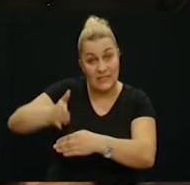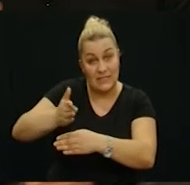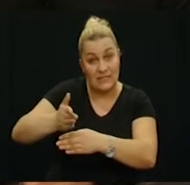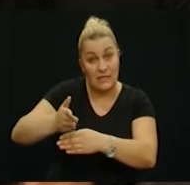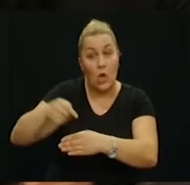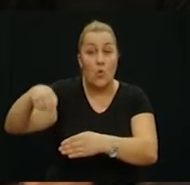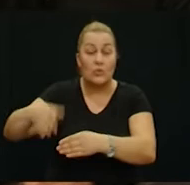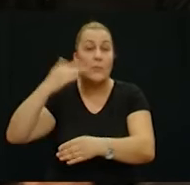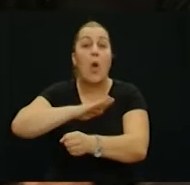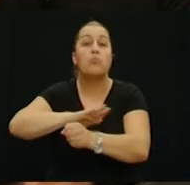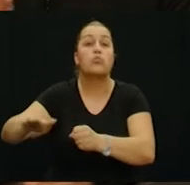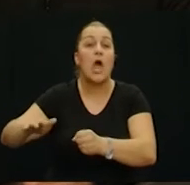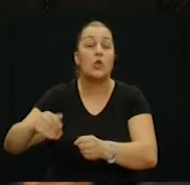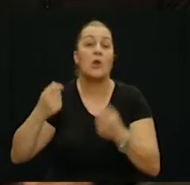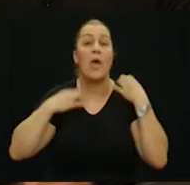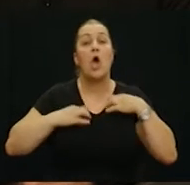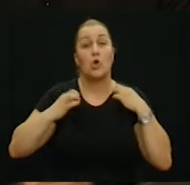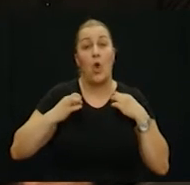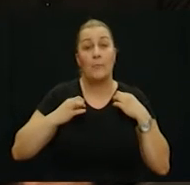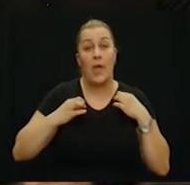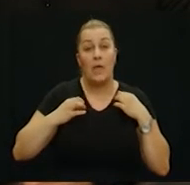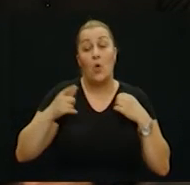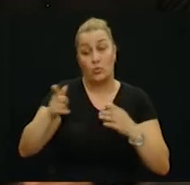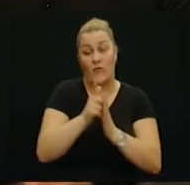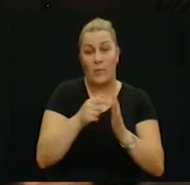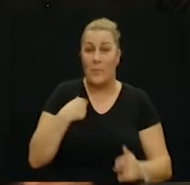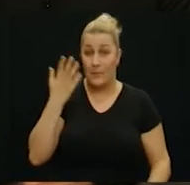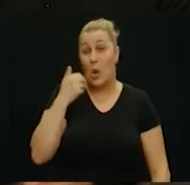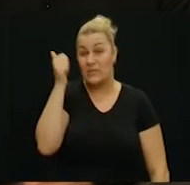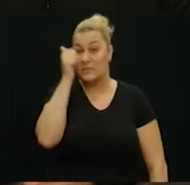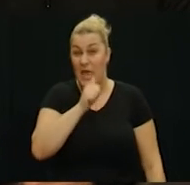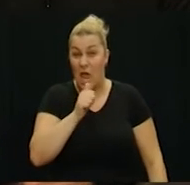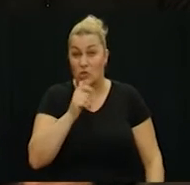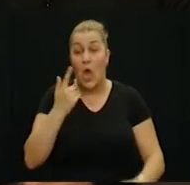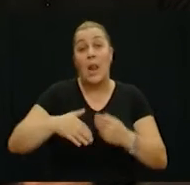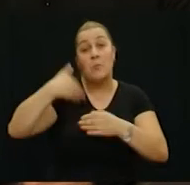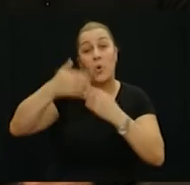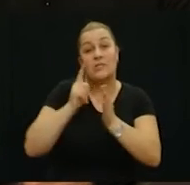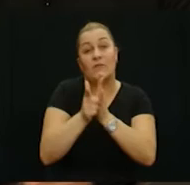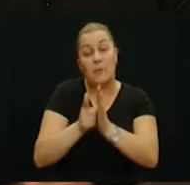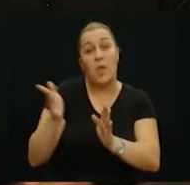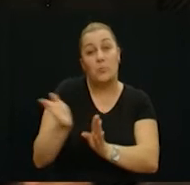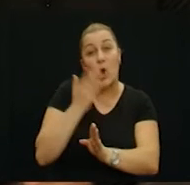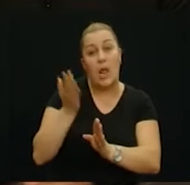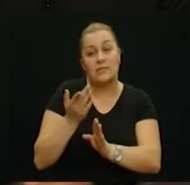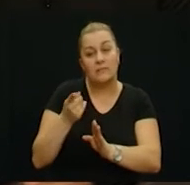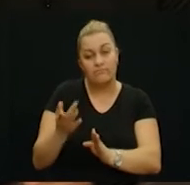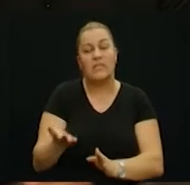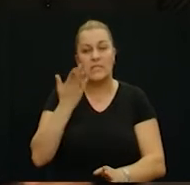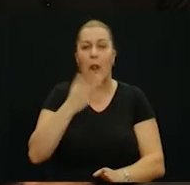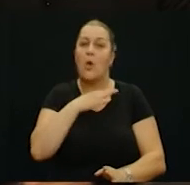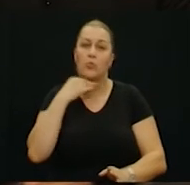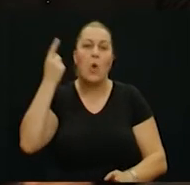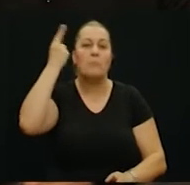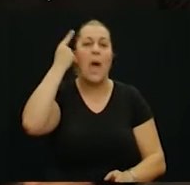u kojoj je bila puna torba veša. Meni je to tad bilo smiješno, ali poslije, kako je vrijeme proticalo, ispalo jako